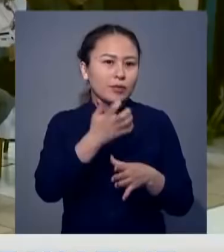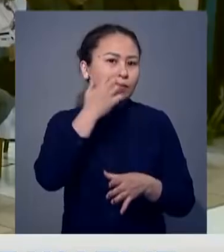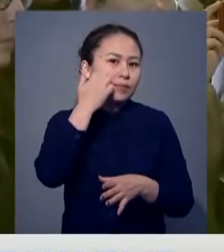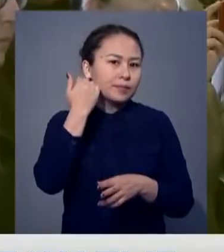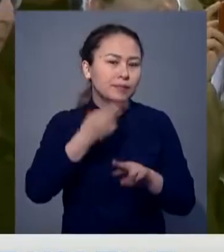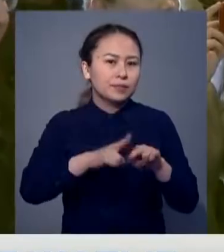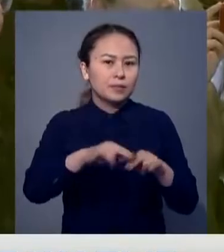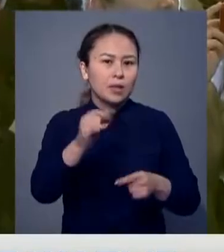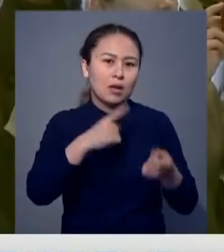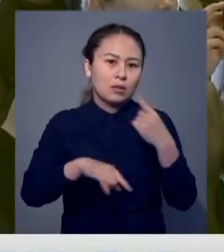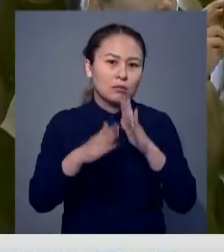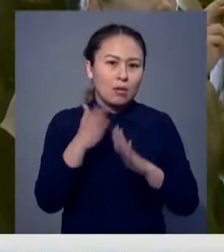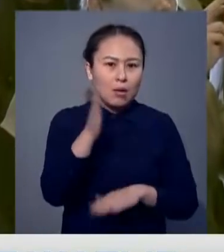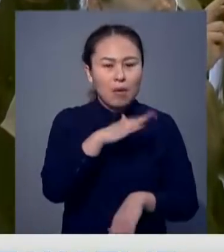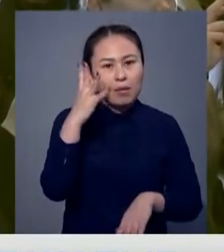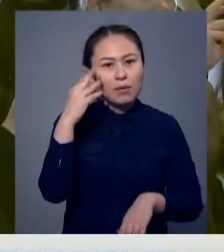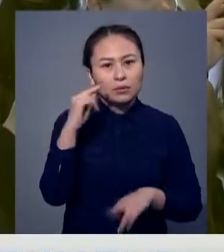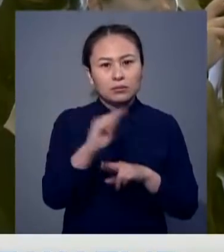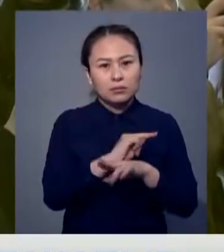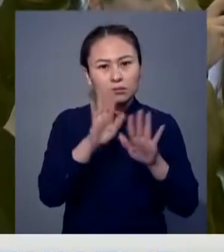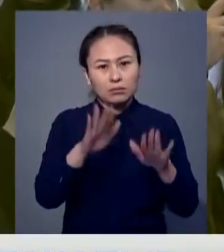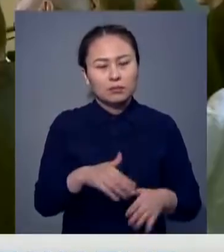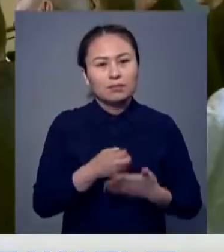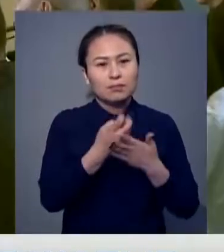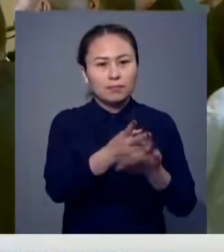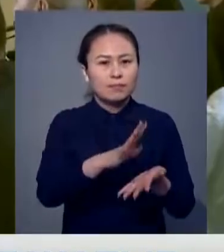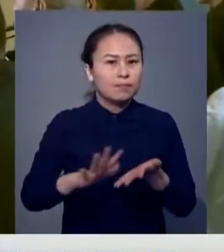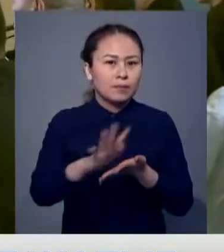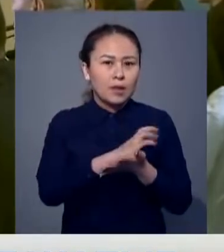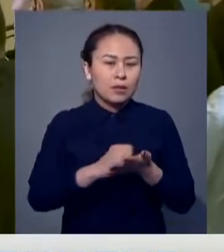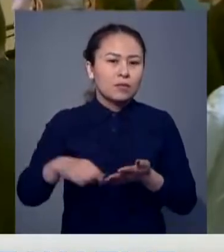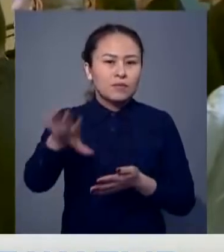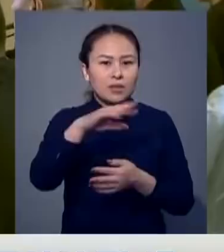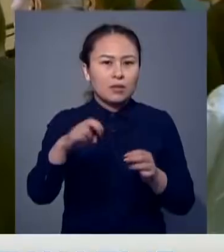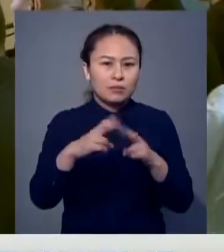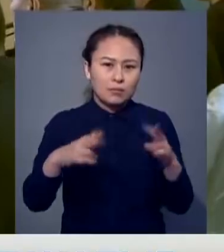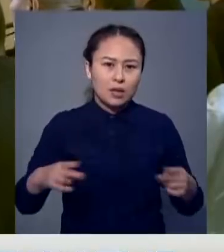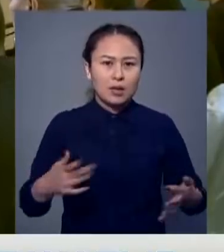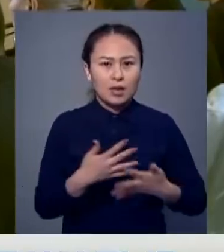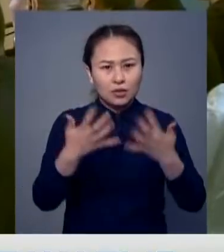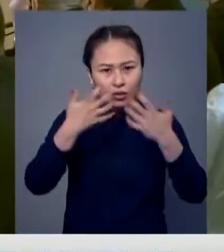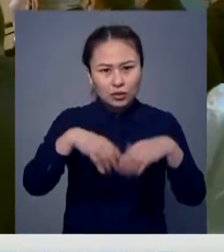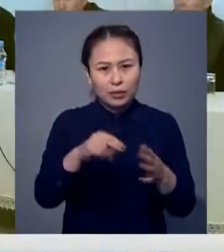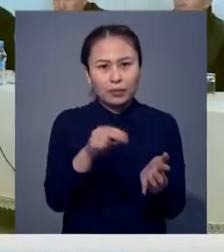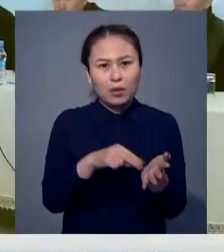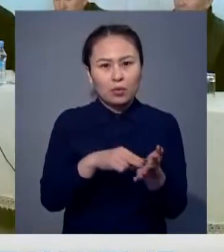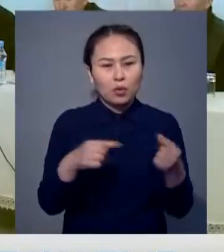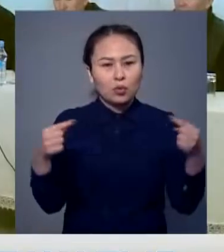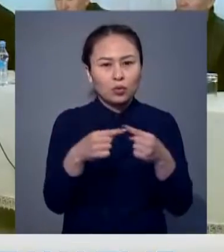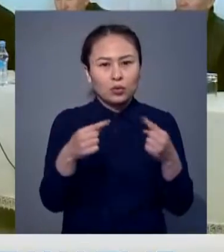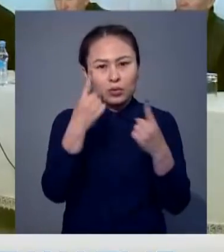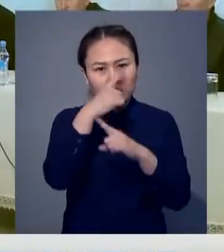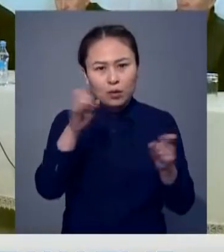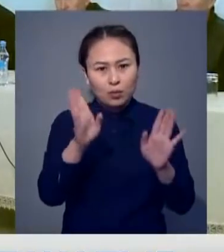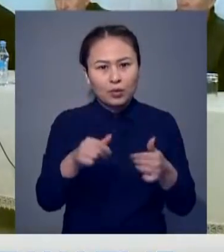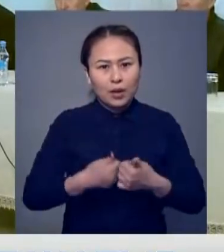жүңгендер елге оралып, алматтағы емдемек емесіне жатқызылды. Бүлінген дүниен мүлік есептеліп, шығын көлемі анықталат деді